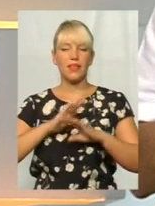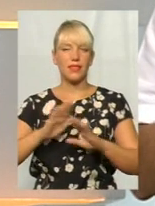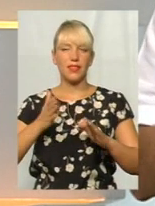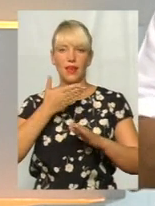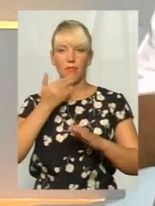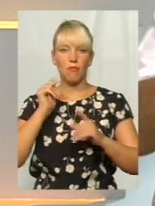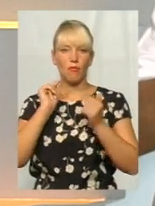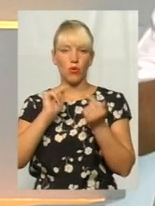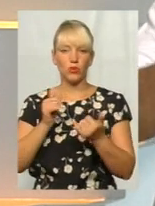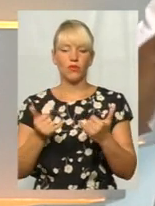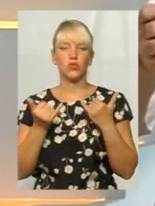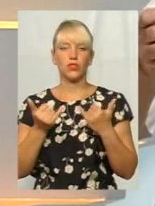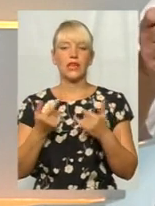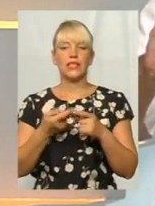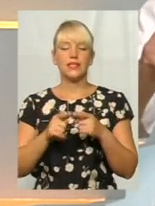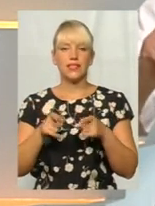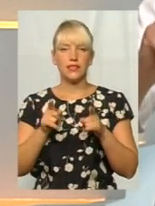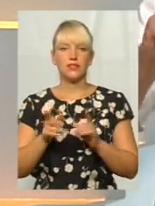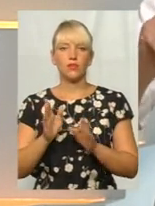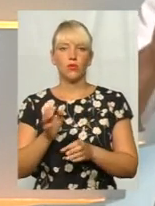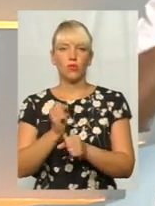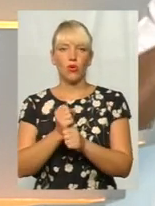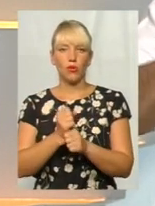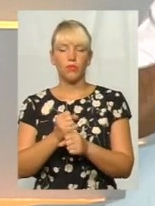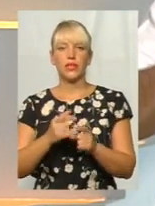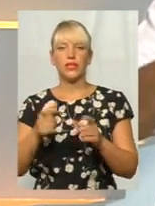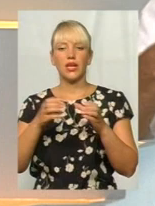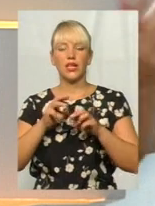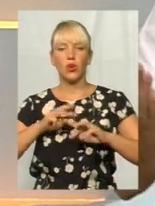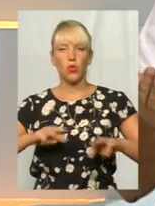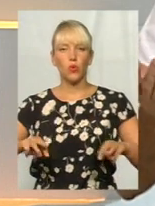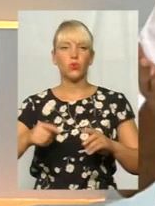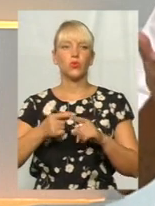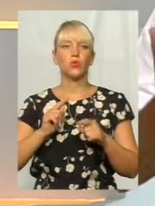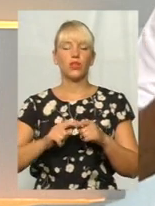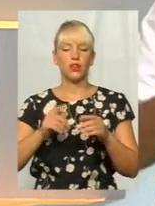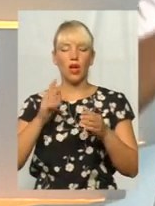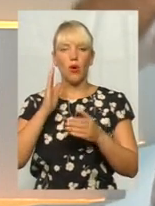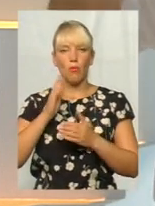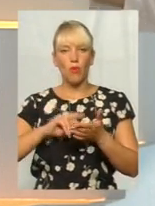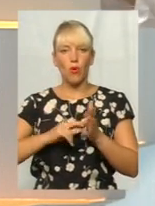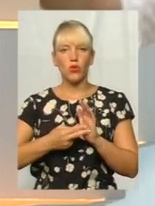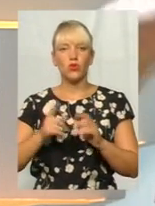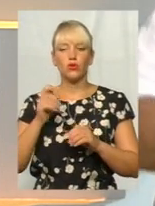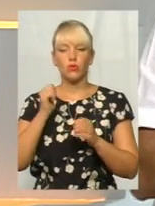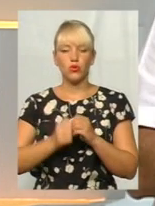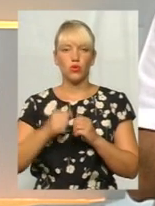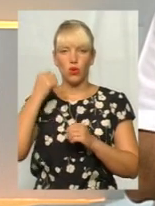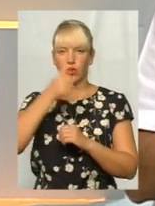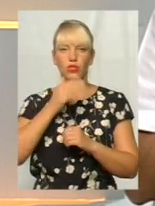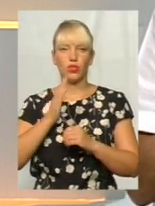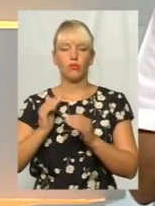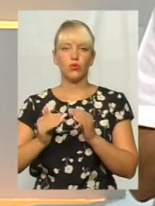це дійсно будемо робити, і уряд там прогнозує щорічний ріст, але ми не можемо сьогодні декларувати, що він буде такими